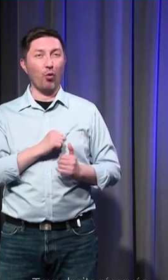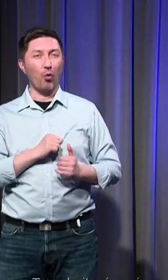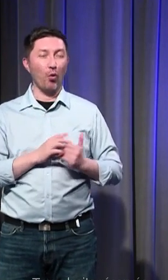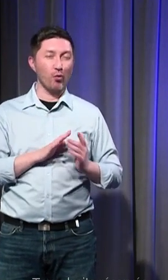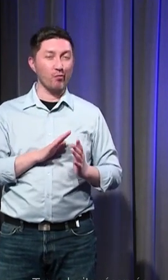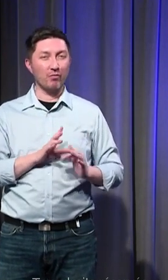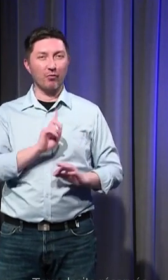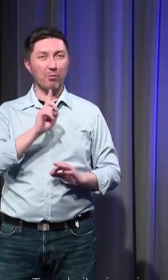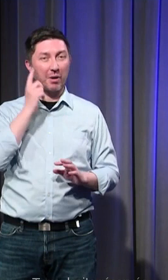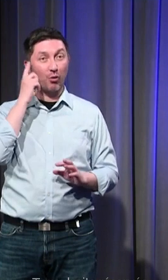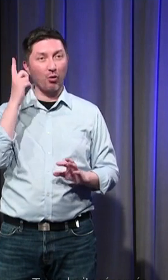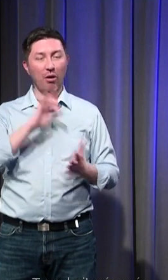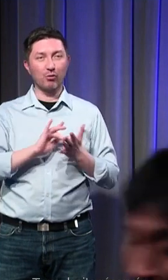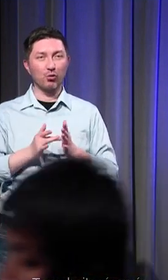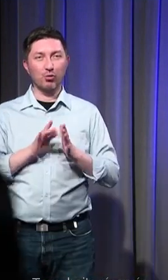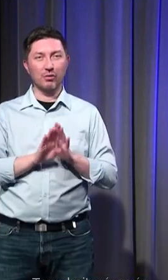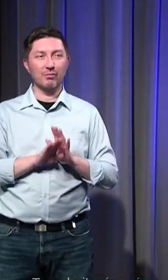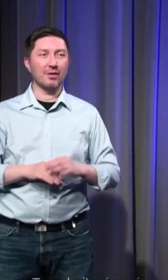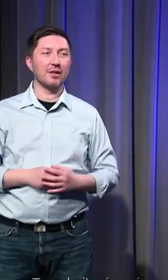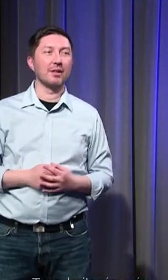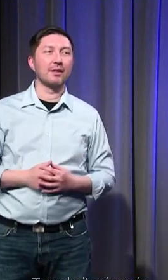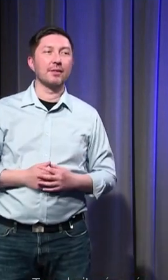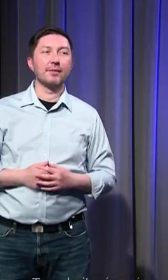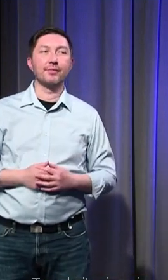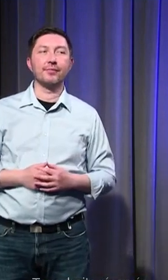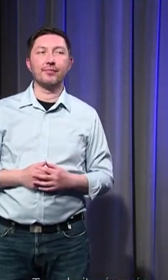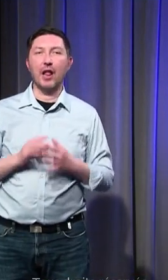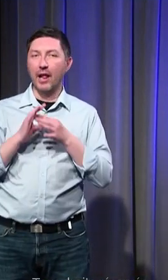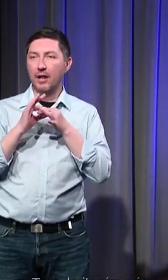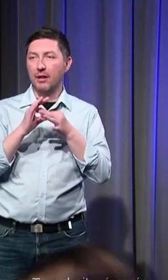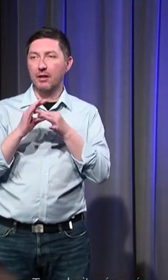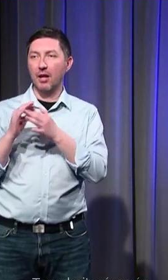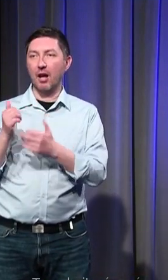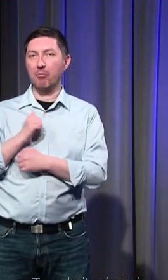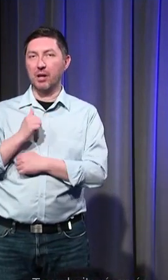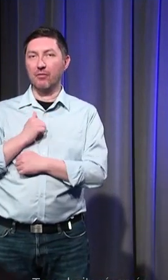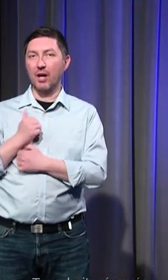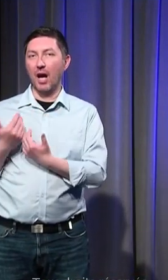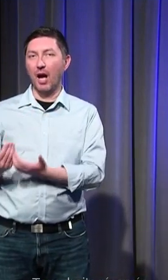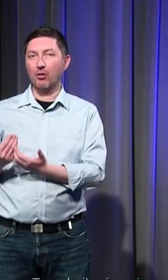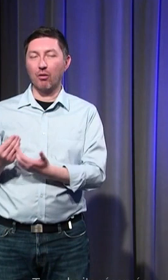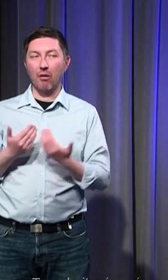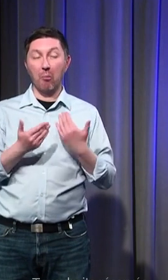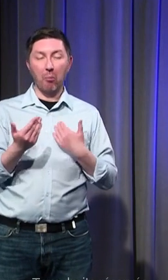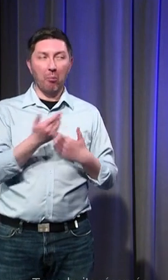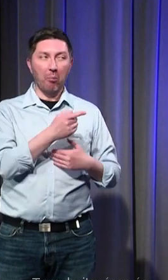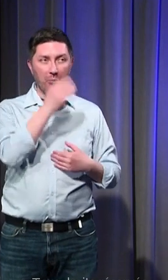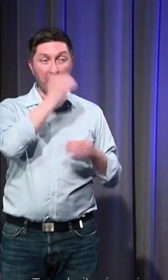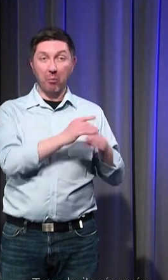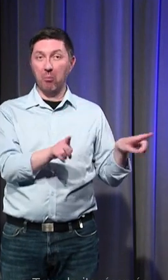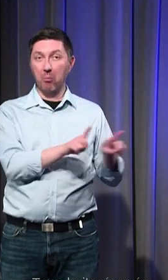il ne faudrait pas transposer des liens privés contemporains sans aller ni